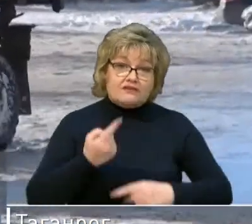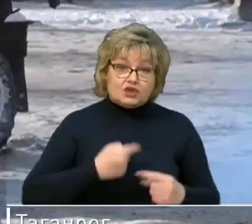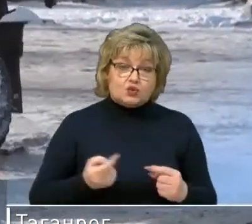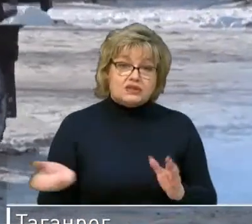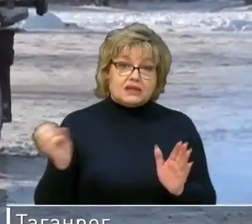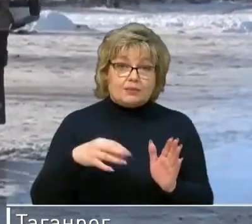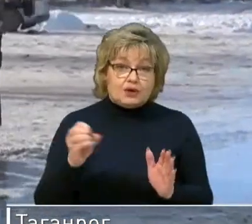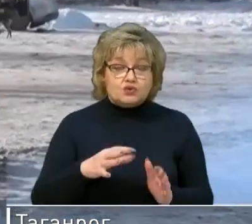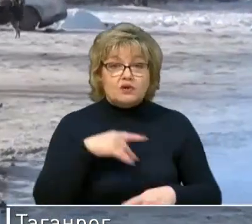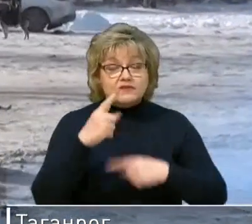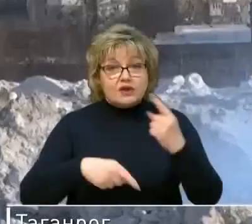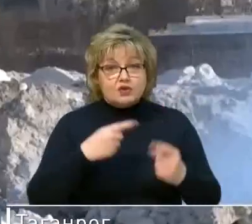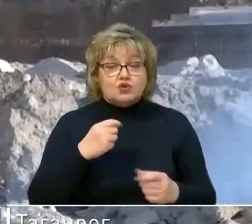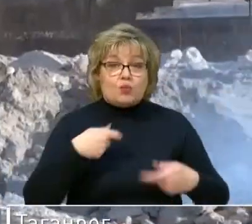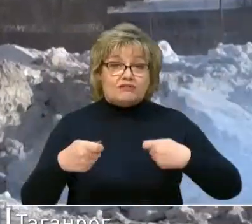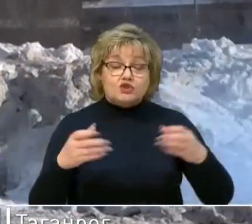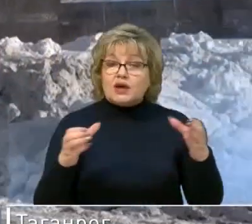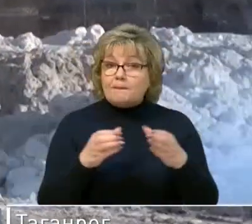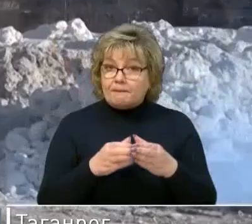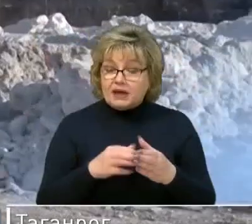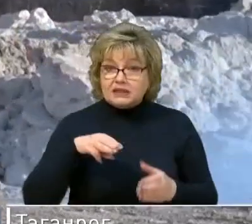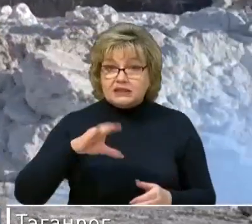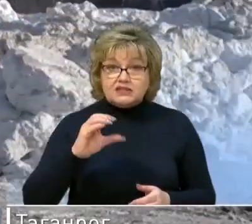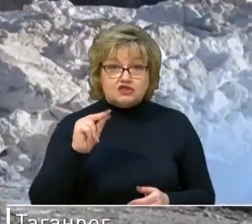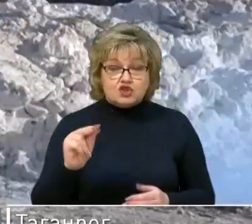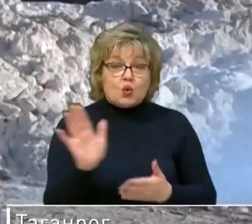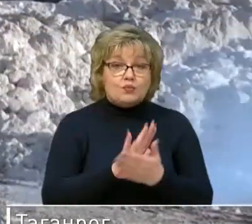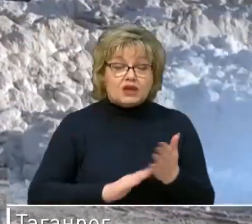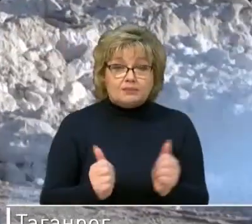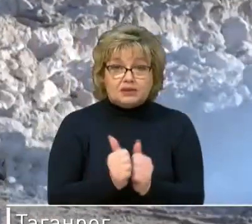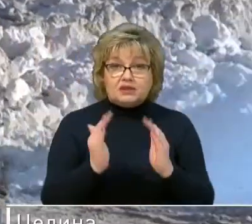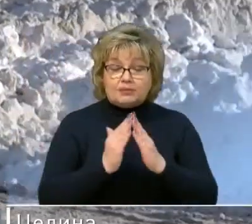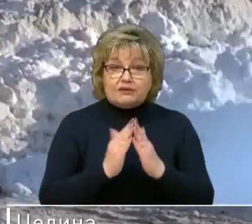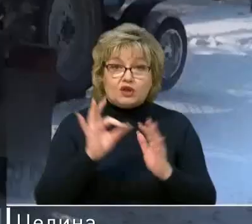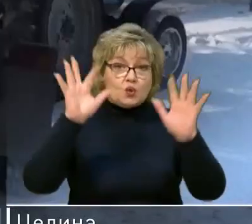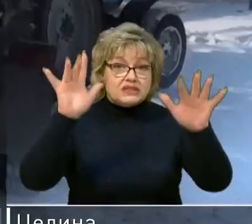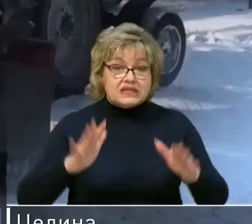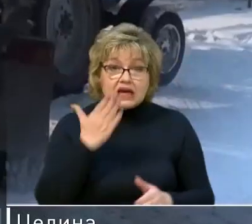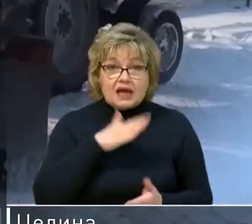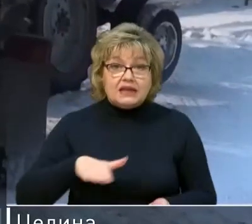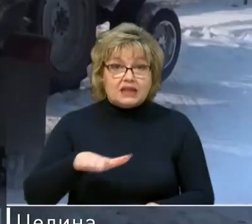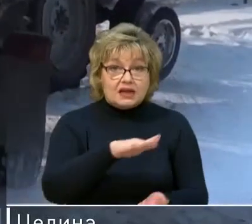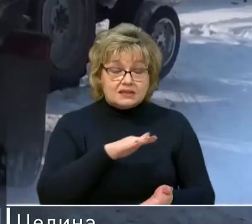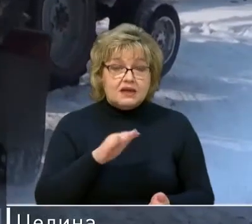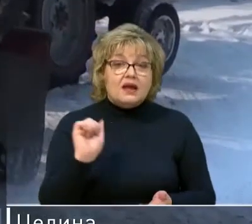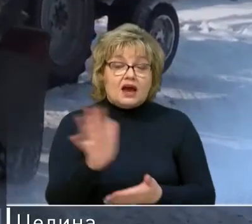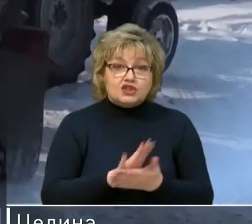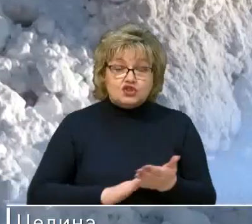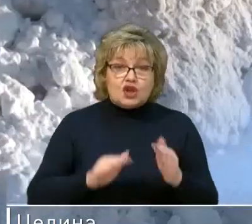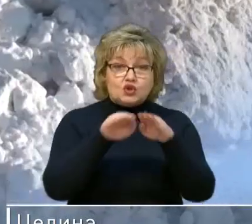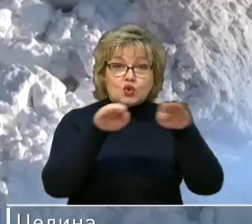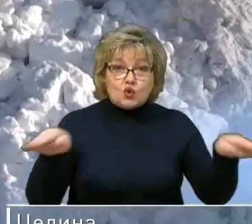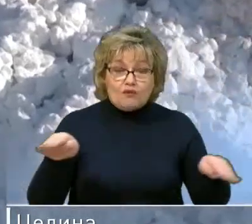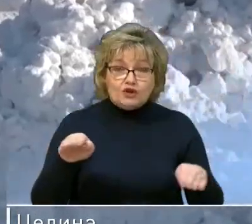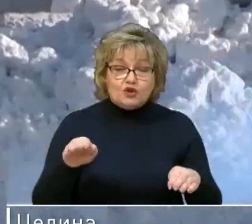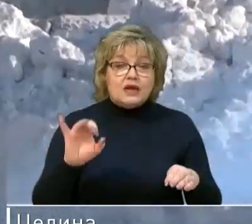В свою очередь, управляющие компании ТСЖ убирают придомовые территории от снега и наледи, а также очищают кровлю